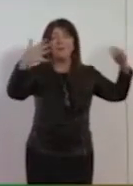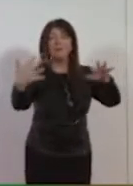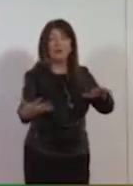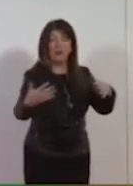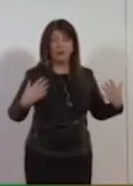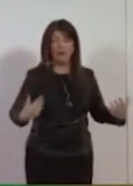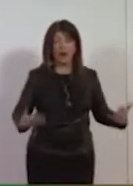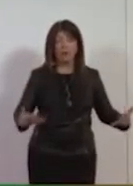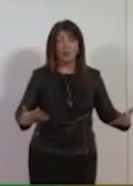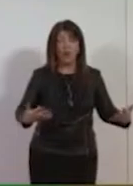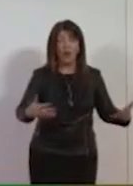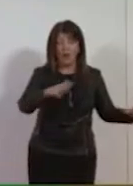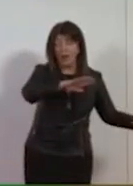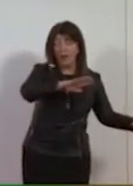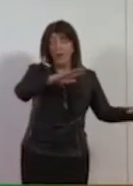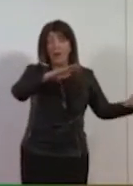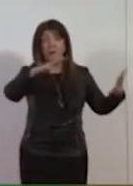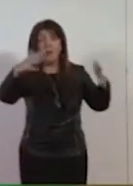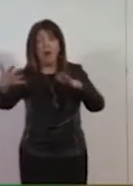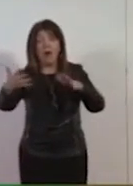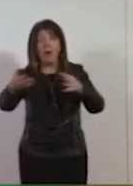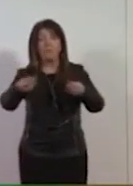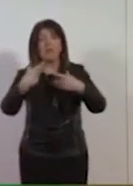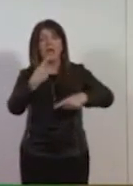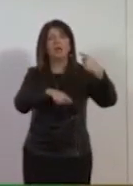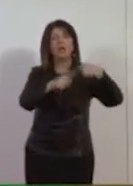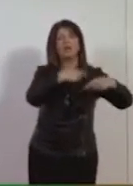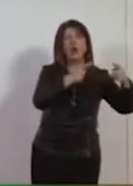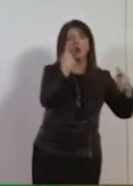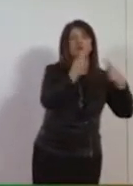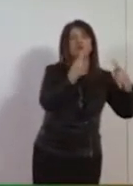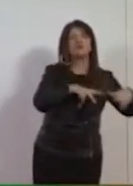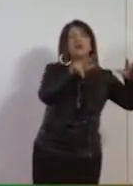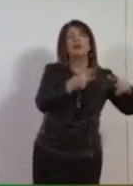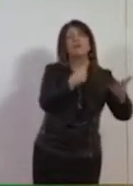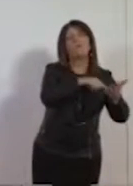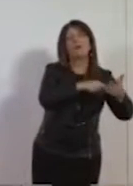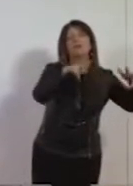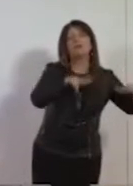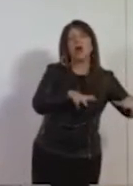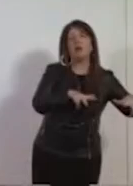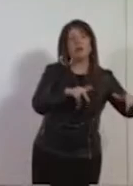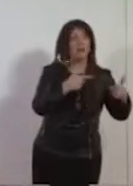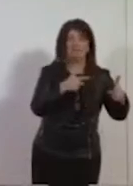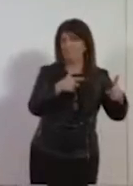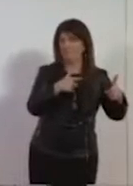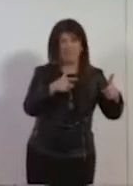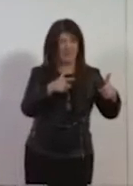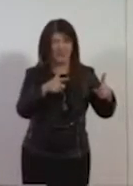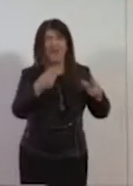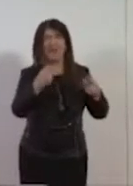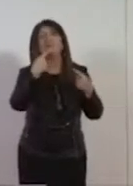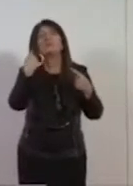ci consente di tornare a una fase di stabilità. Io faccio sempre l'esempio. Se dovessi parlare di imprese, quelle di prima